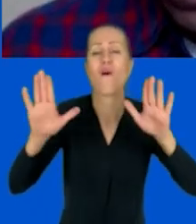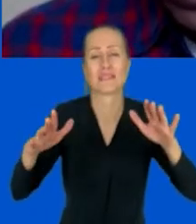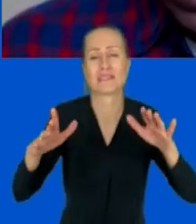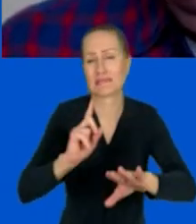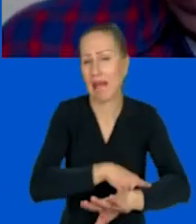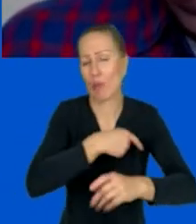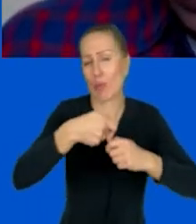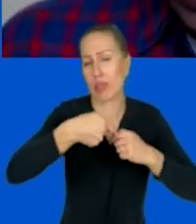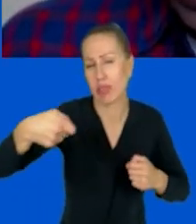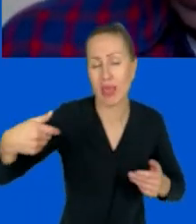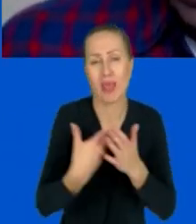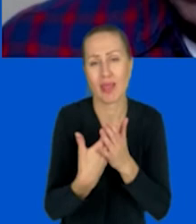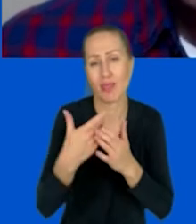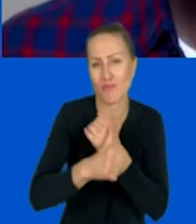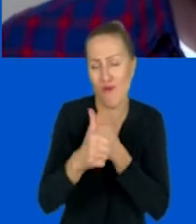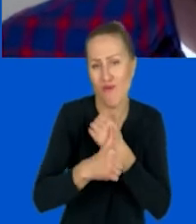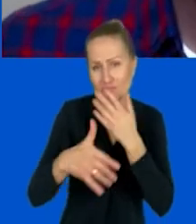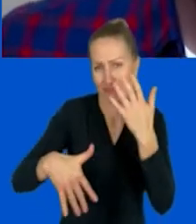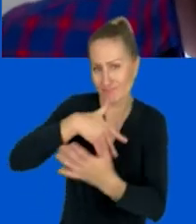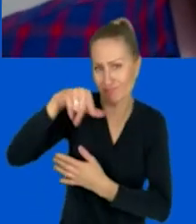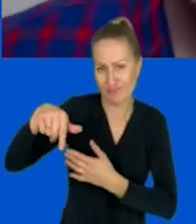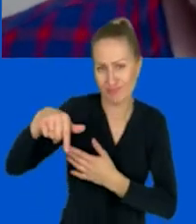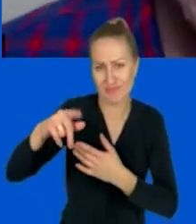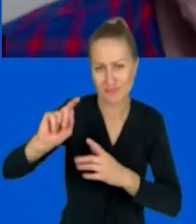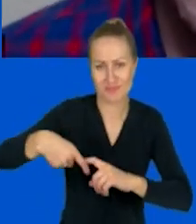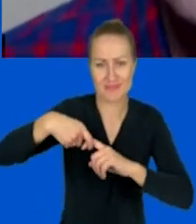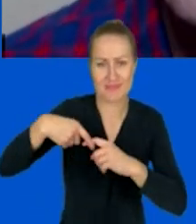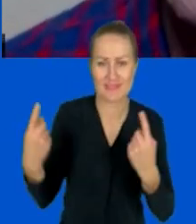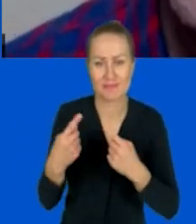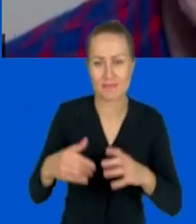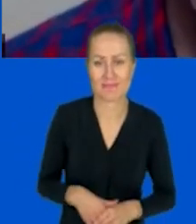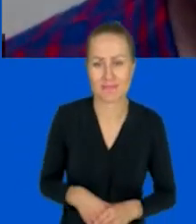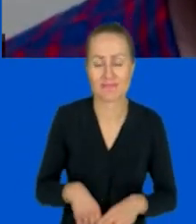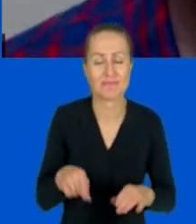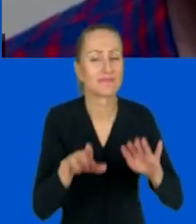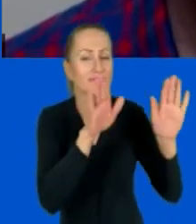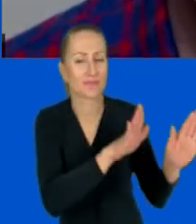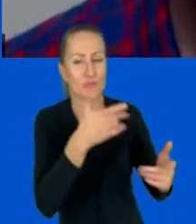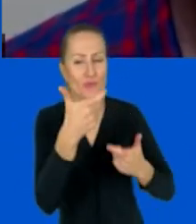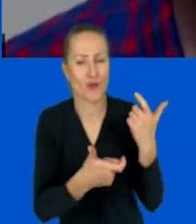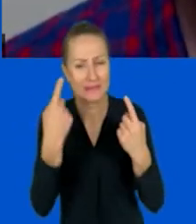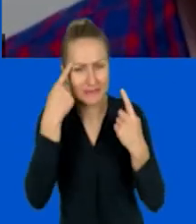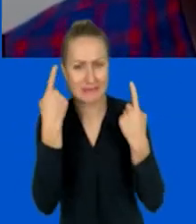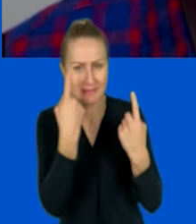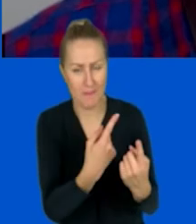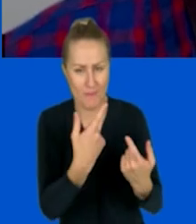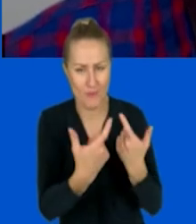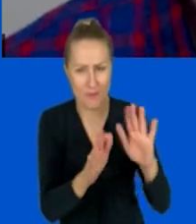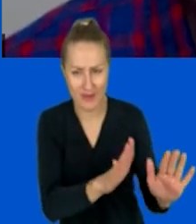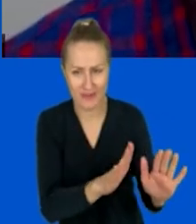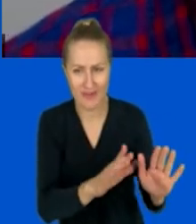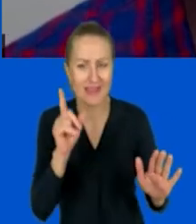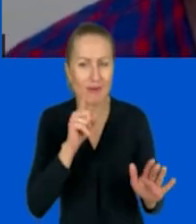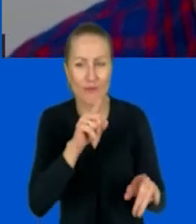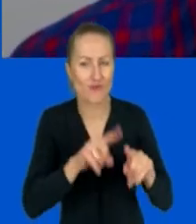spowodowało zawieszenie tej sytuacji. To Ty sobie zrób tutaj spokojnie, Agnieszko, sprawę, ale to jest w zasadzie